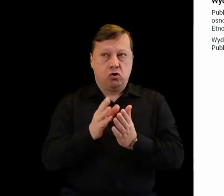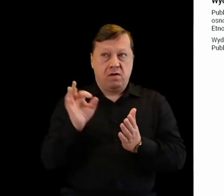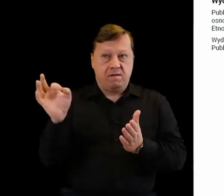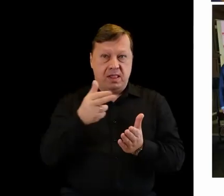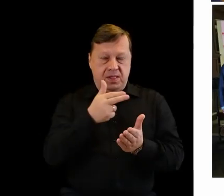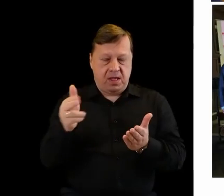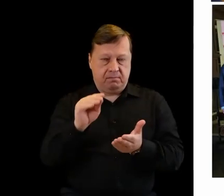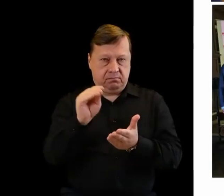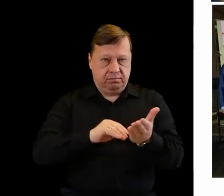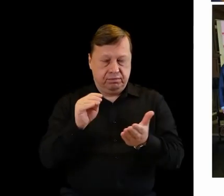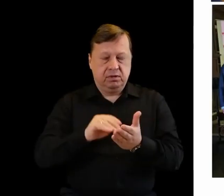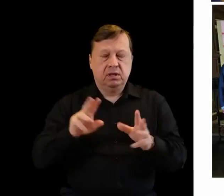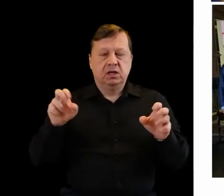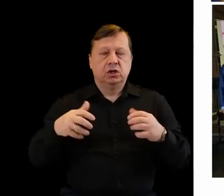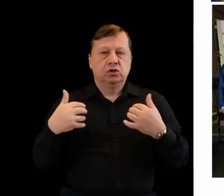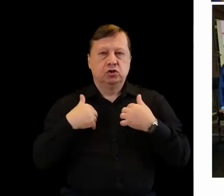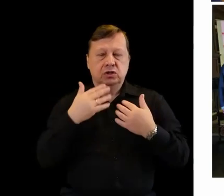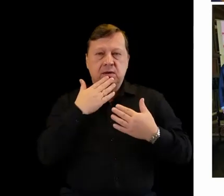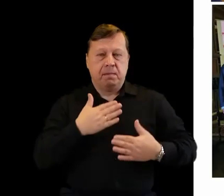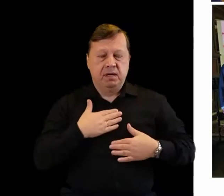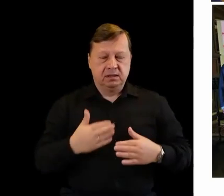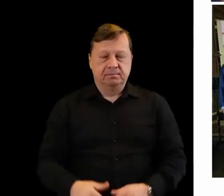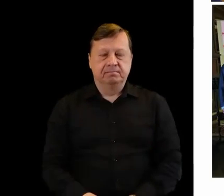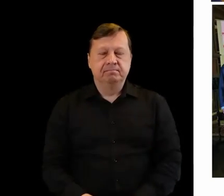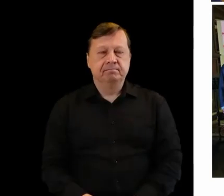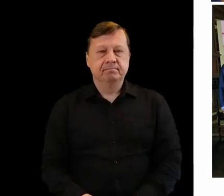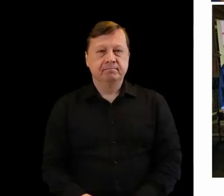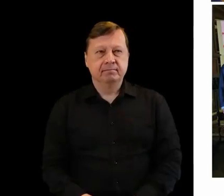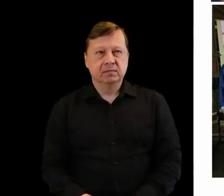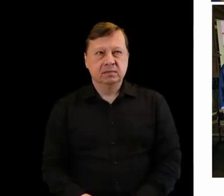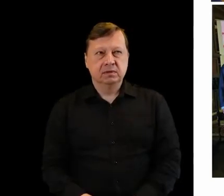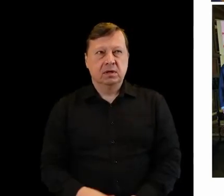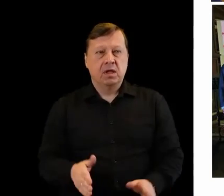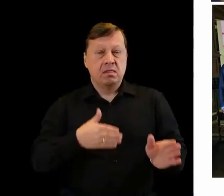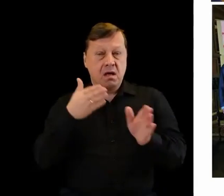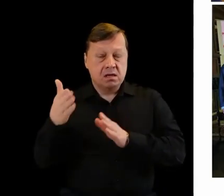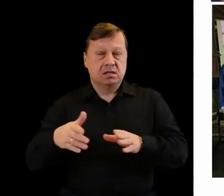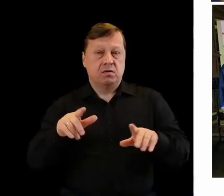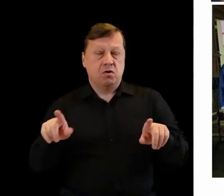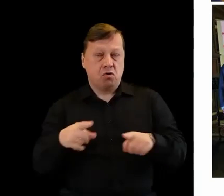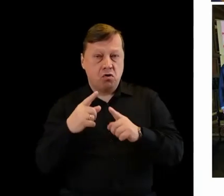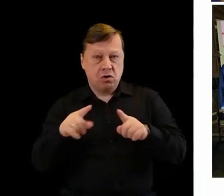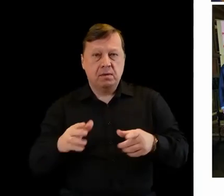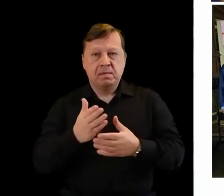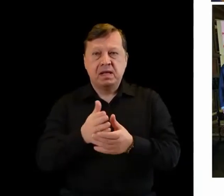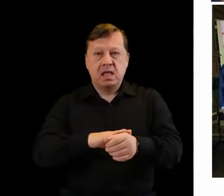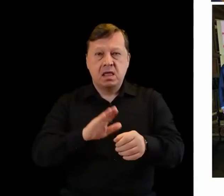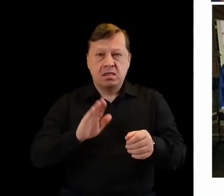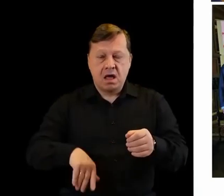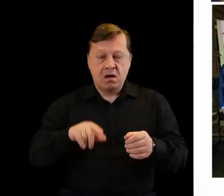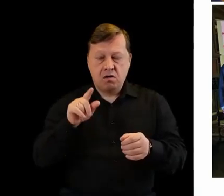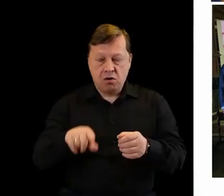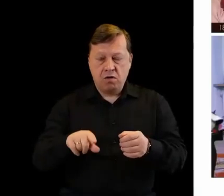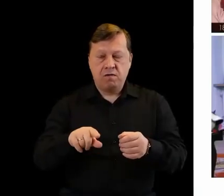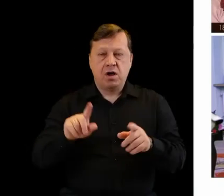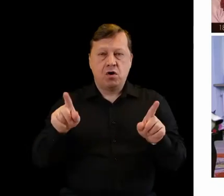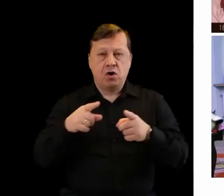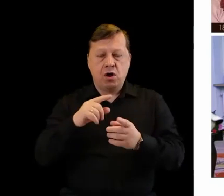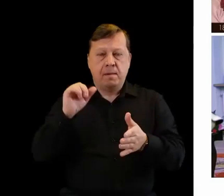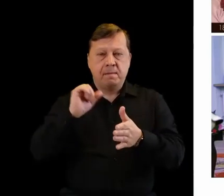temat. Życie z pasją. No to kolejne koncerty, tutaj międzynarodowe koncerty na Mazowszu.